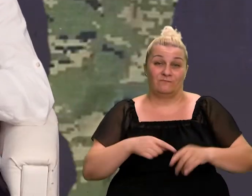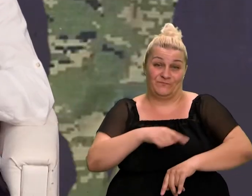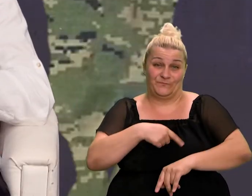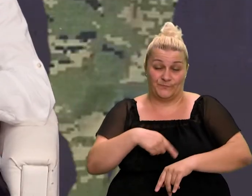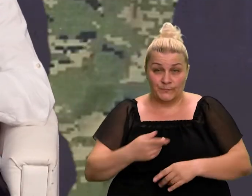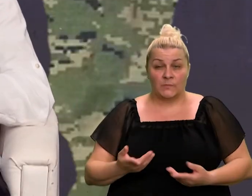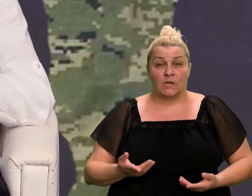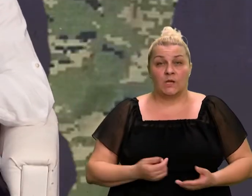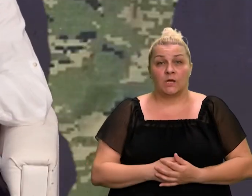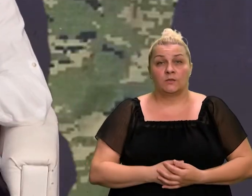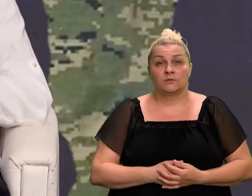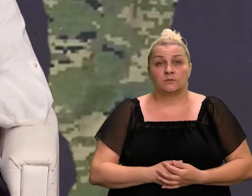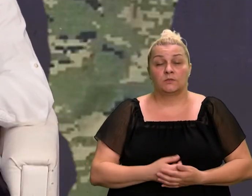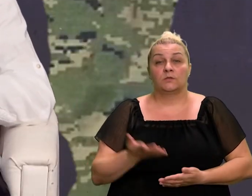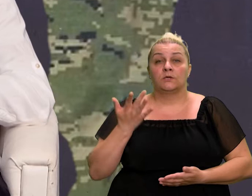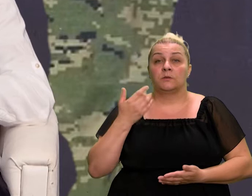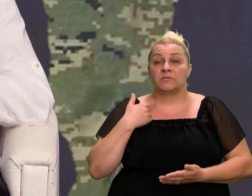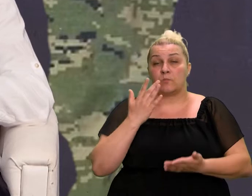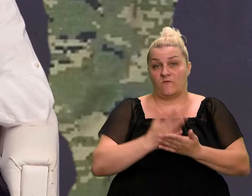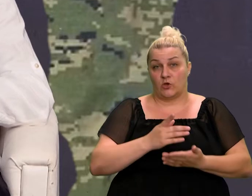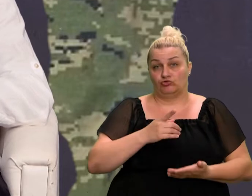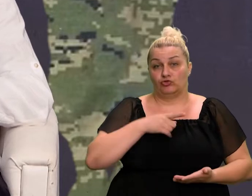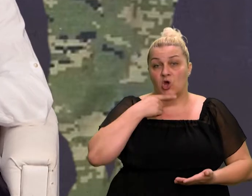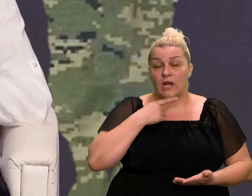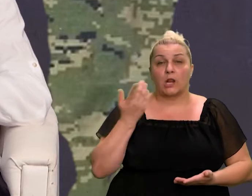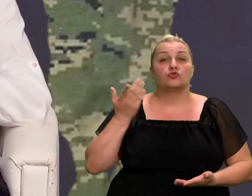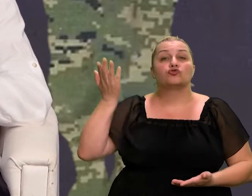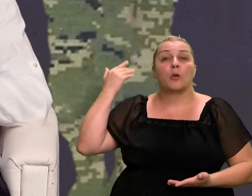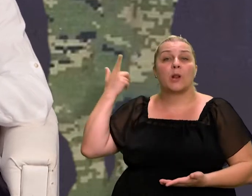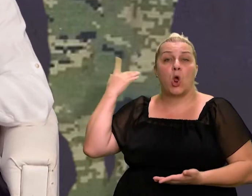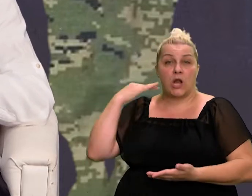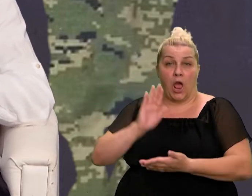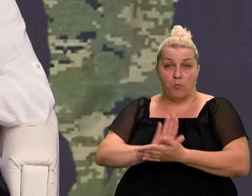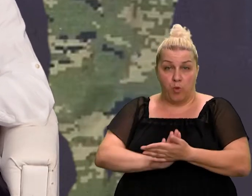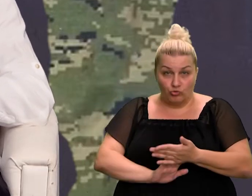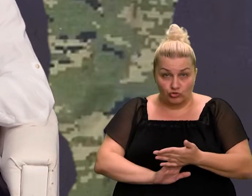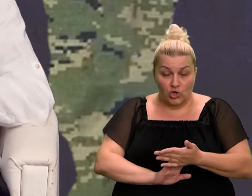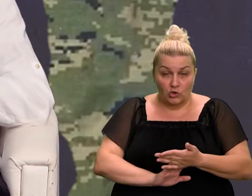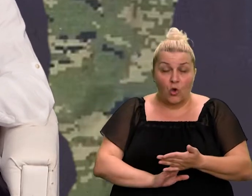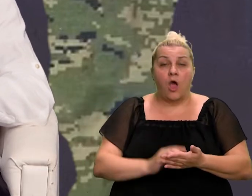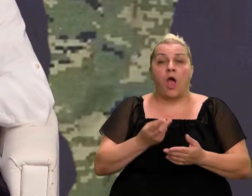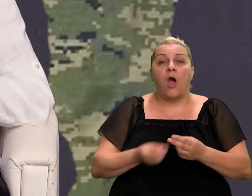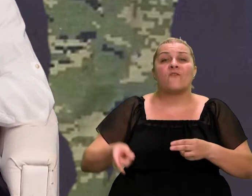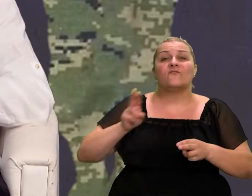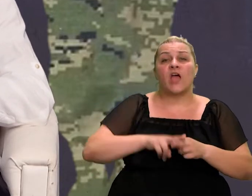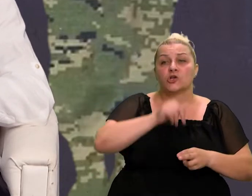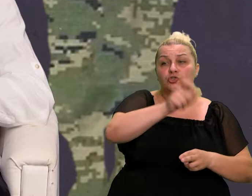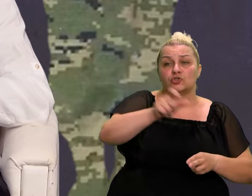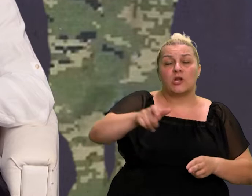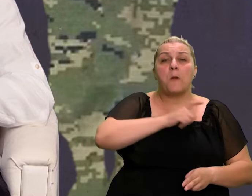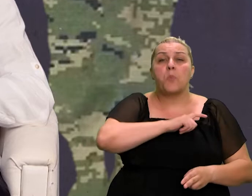ne pobjegne. Rekli smo što se događa na početku. Većina policajaca tada je, ako se ne varam, odbila